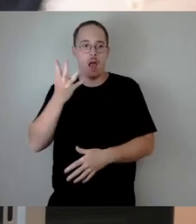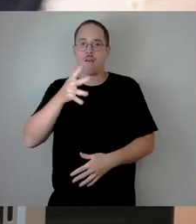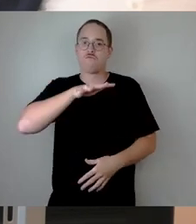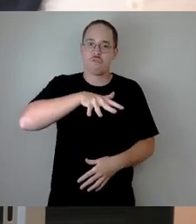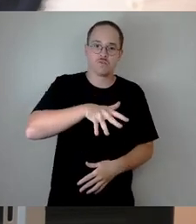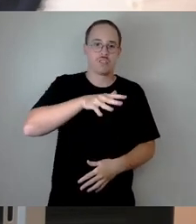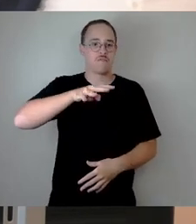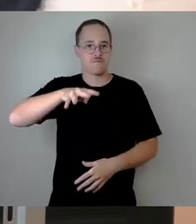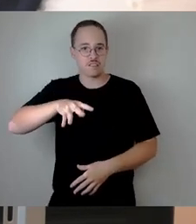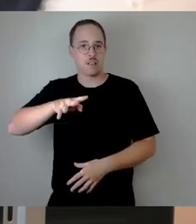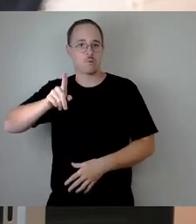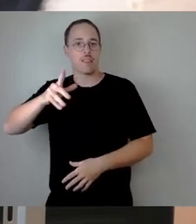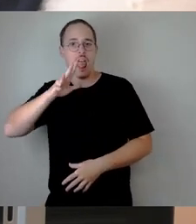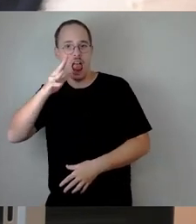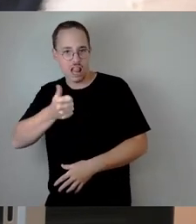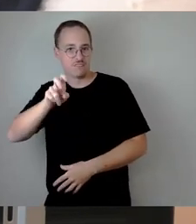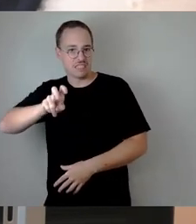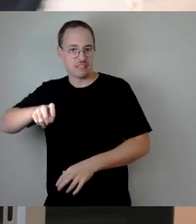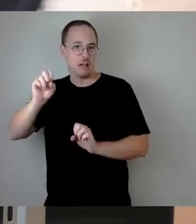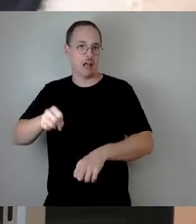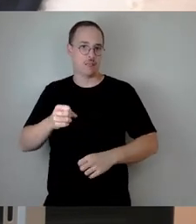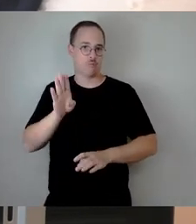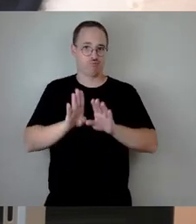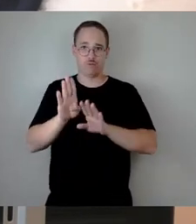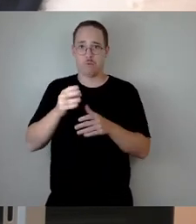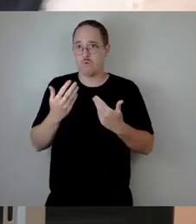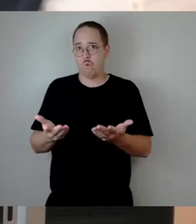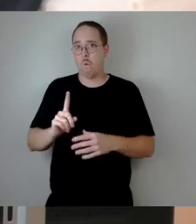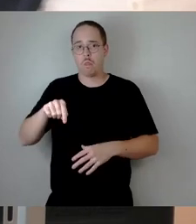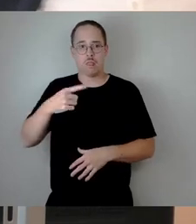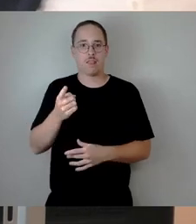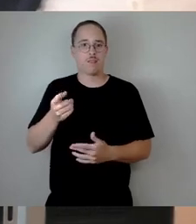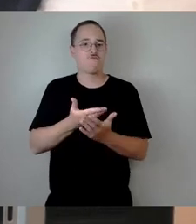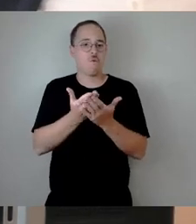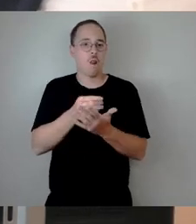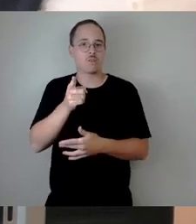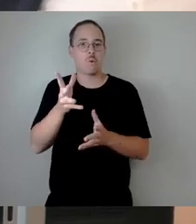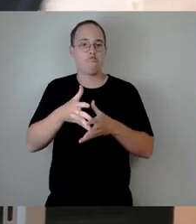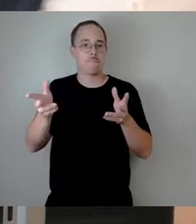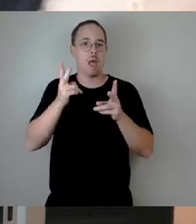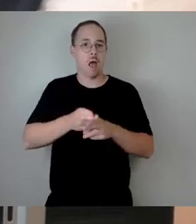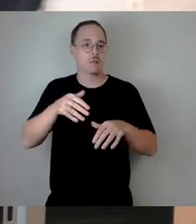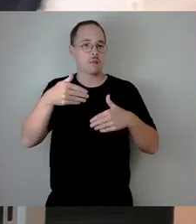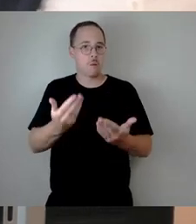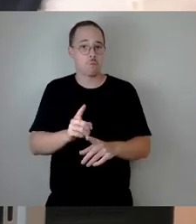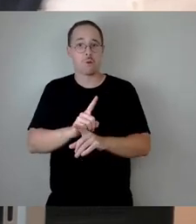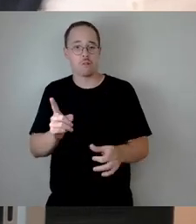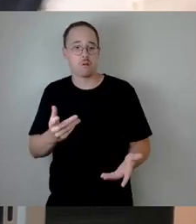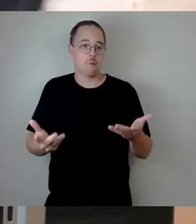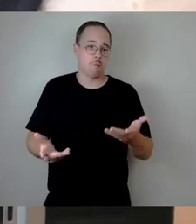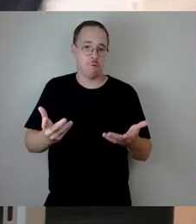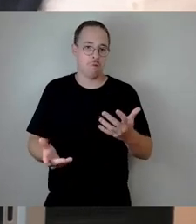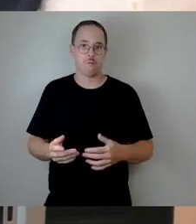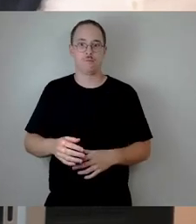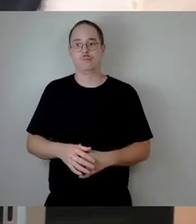Dafür wäre ich. Und dann gucken wir mal, ob es eine Mehrheit für die Vorlage gibt. Aber das, wir machen, ist ja vielleicht durch die vielen neuen Stadtrede, dass Sie Ihnen auf den Leim gehen, aber wir natürlich